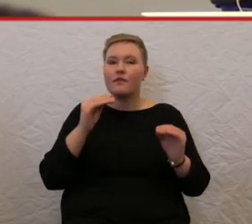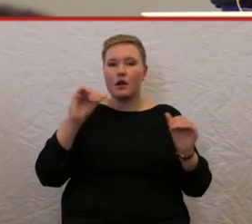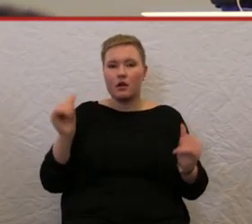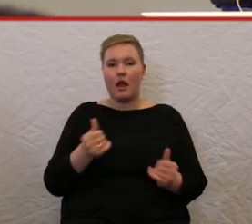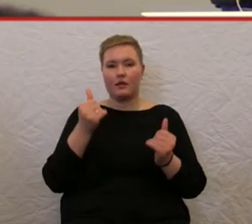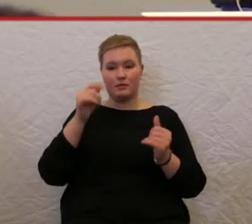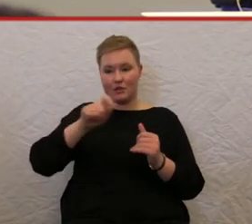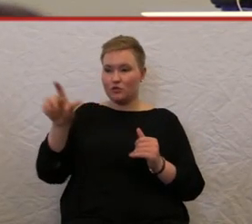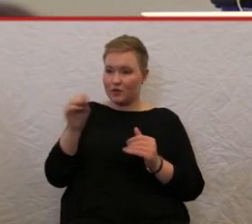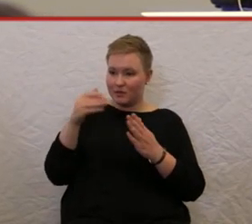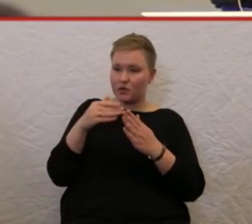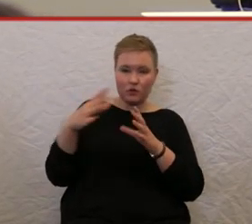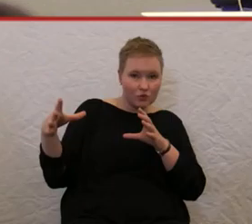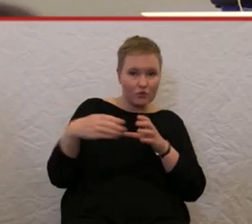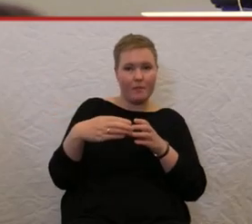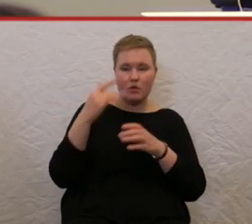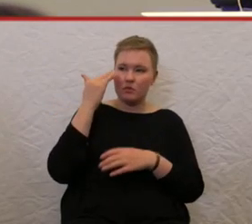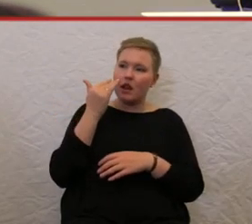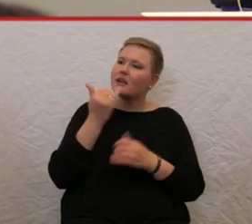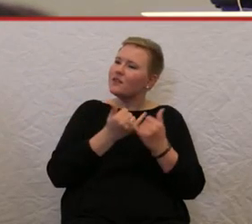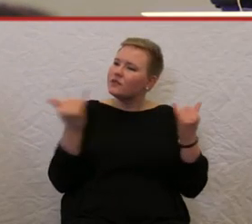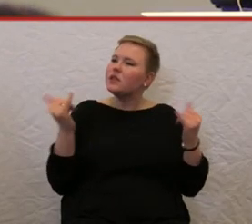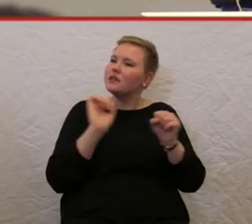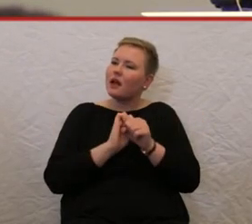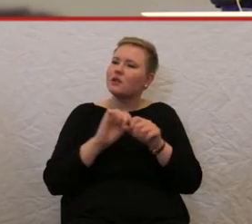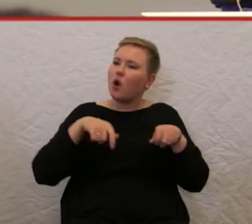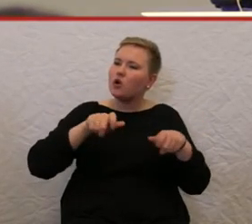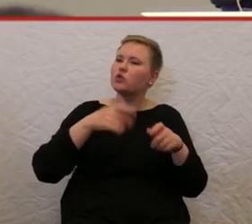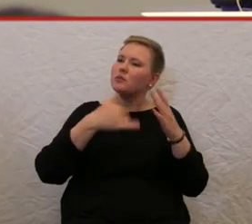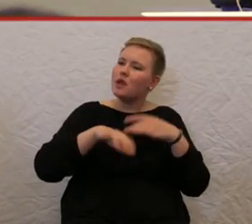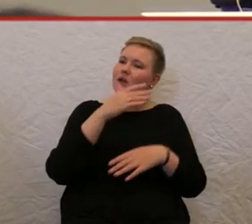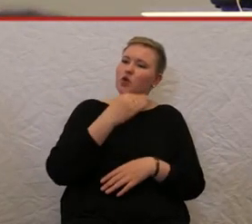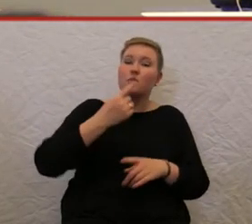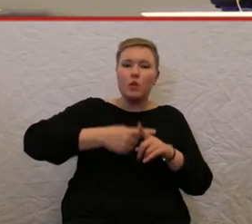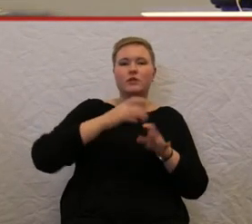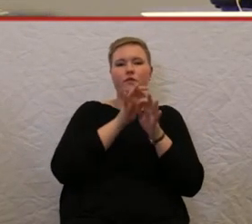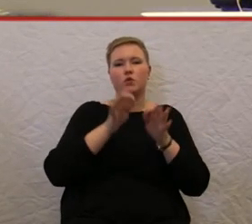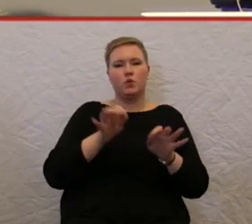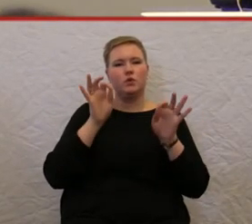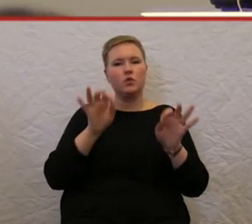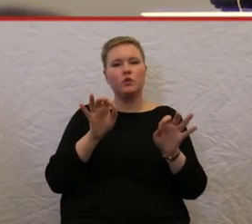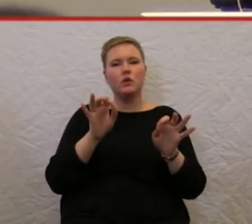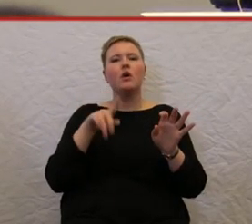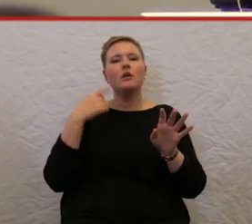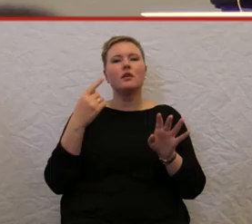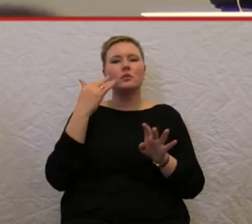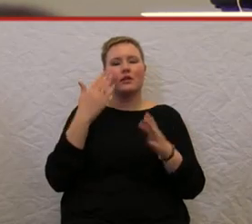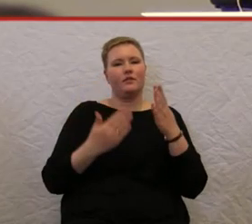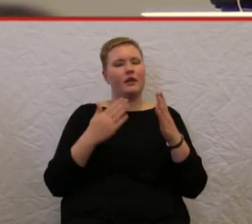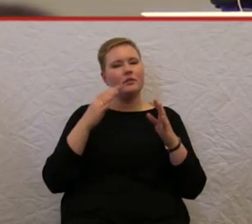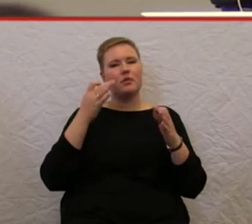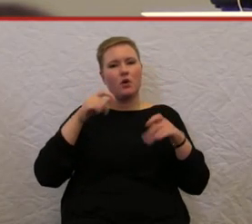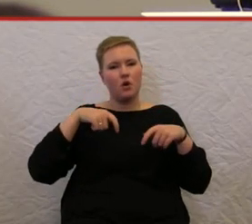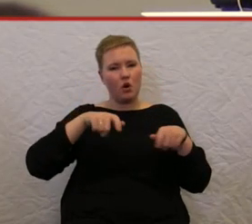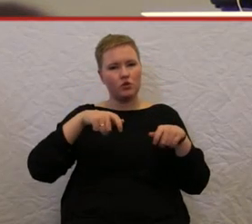überlegt, wie müsste der Rollstuhl der Zukunft aussehen, wäre man vielleicht auf die Idee gekommen, dass man einen Rollstuhl mit Beinen bräuchte, damit